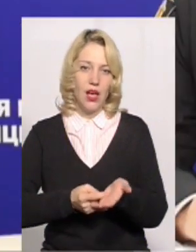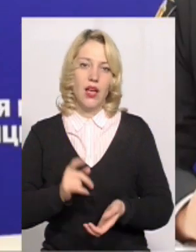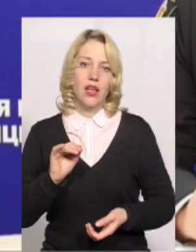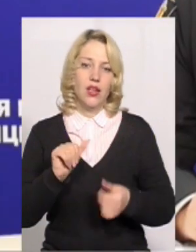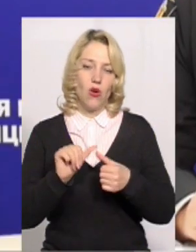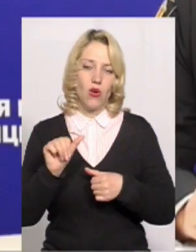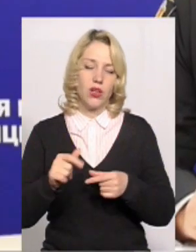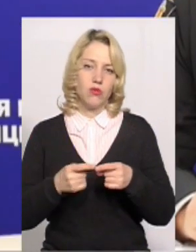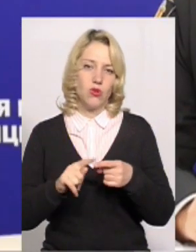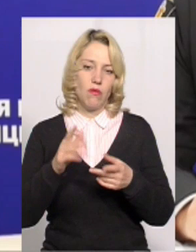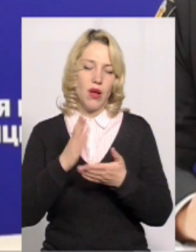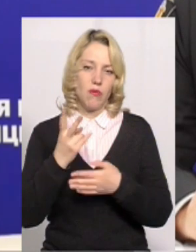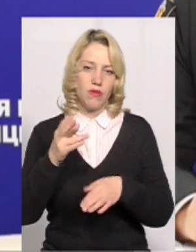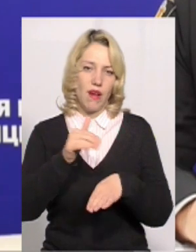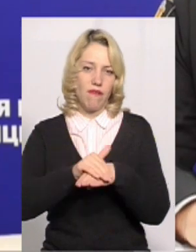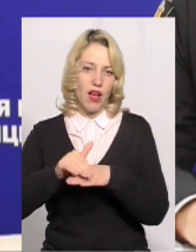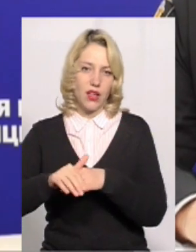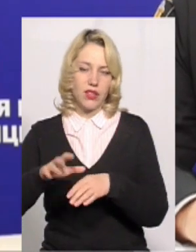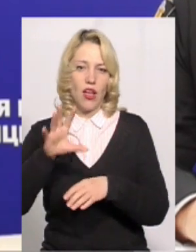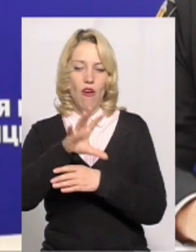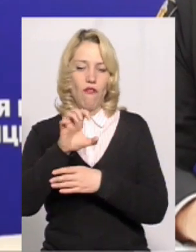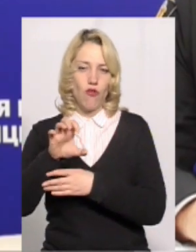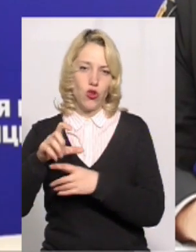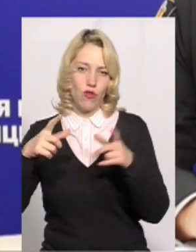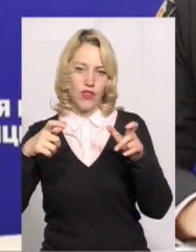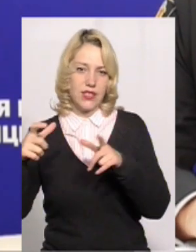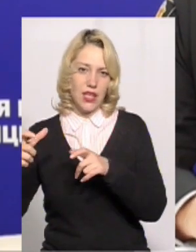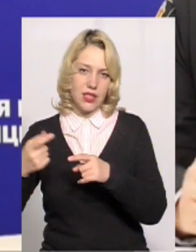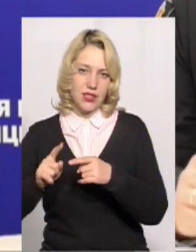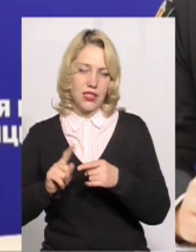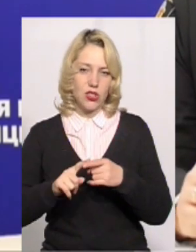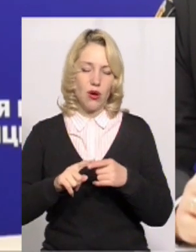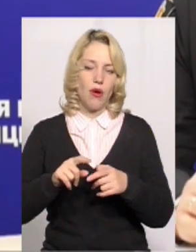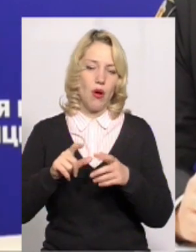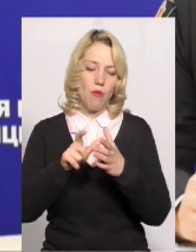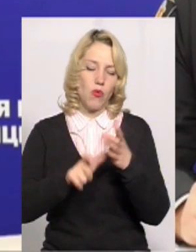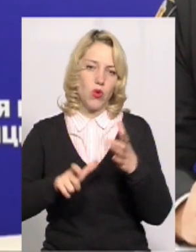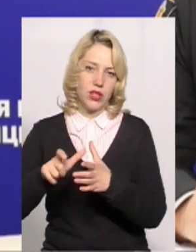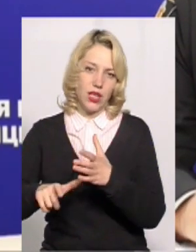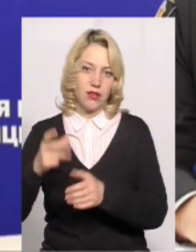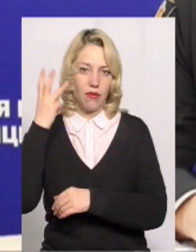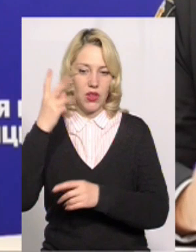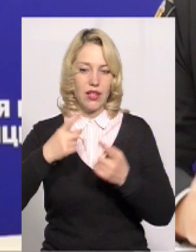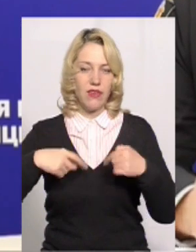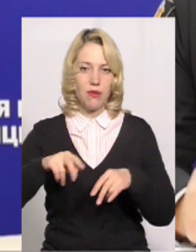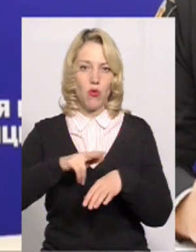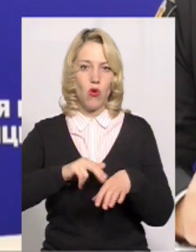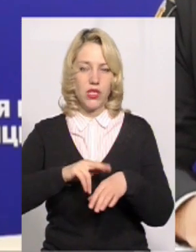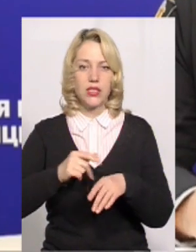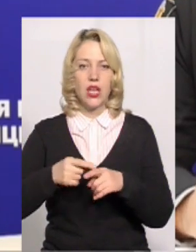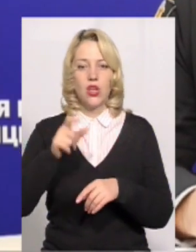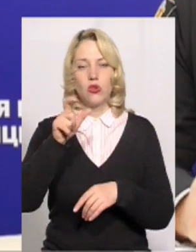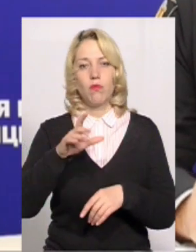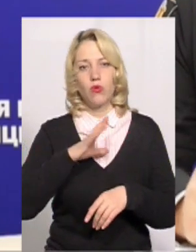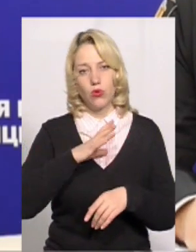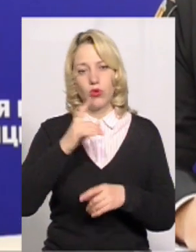Крім цього, маємо два факти фотофіксації бюлетеня. При цьому, якщо в Хмельницькому відділі поліції з громадянином просто